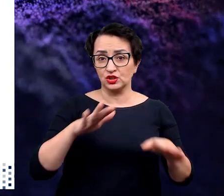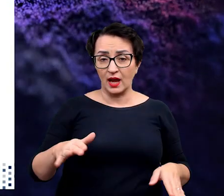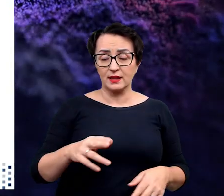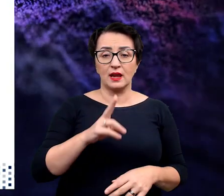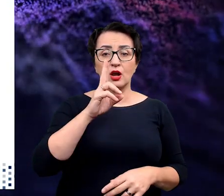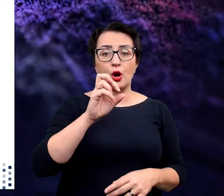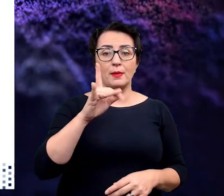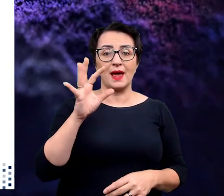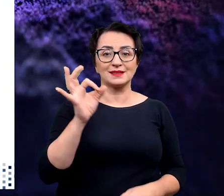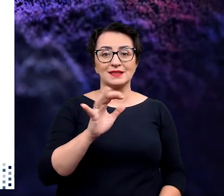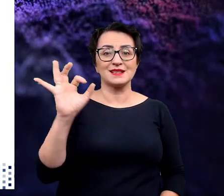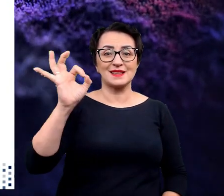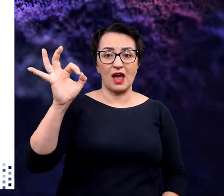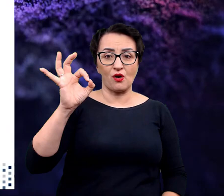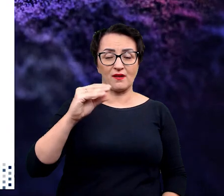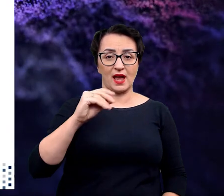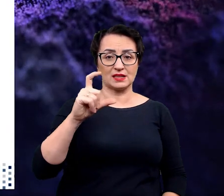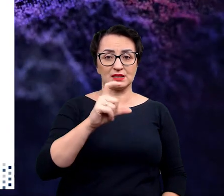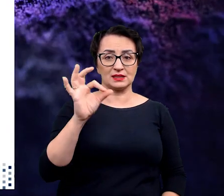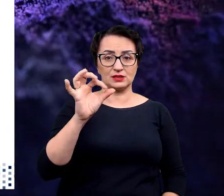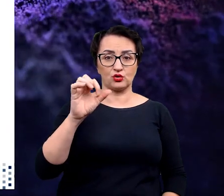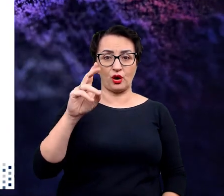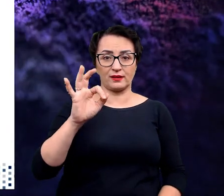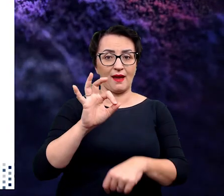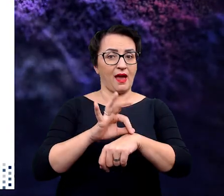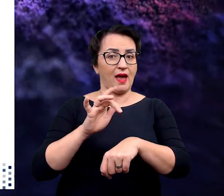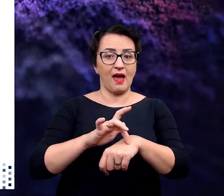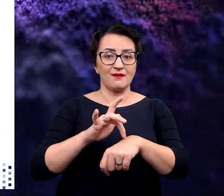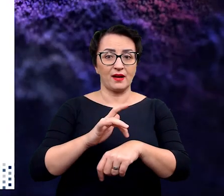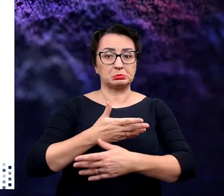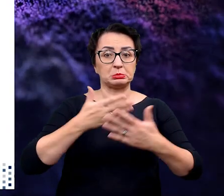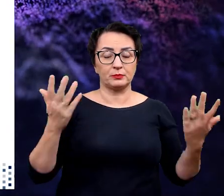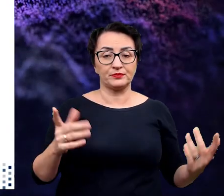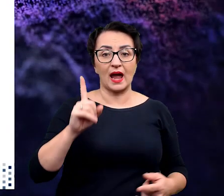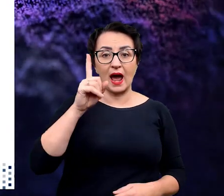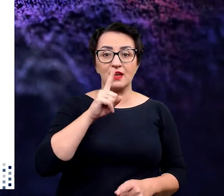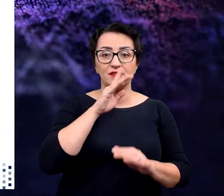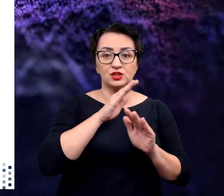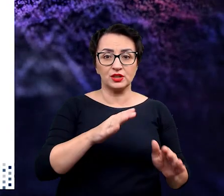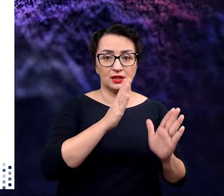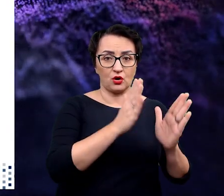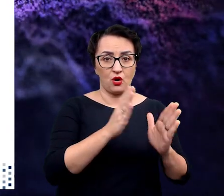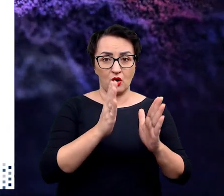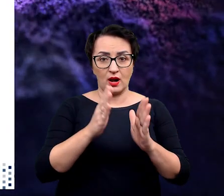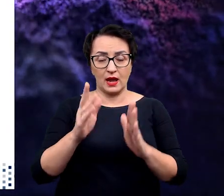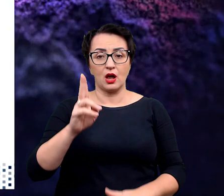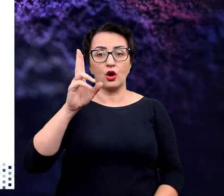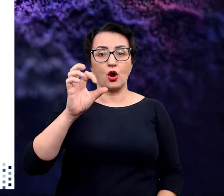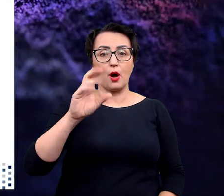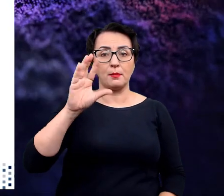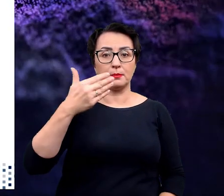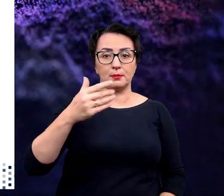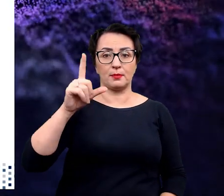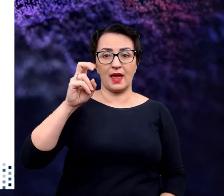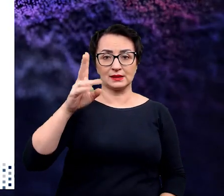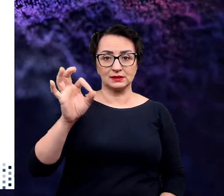okazało się, że wyciszenie kompleksu zerowego eskorta nie daje właściwie żadnych efektów, natomiast wyciszenie poszczególnych kompleksów